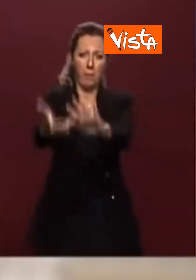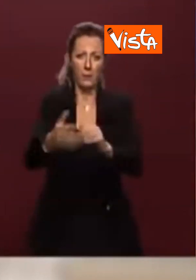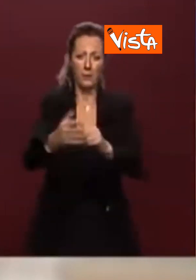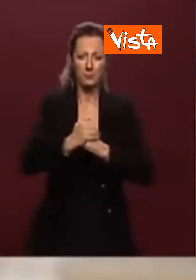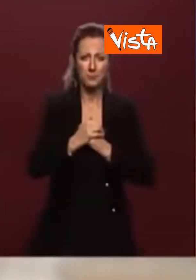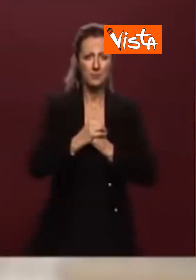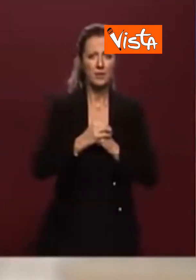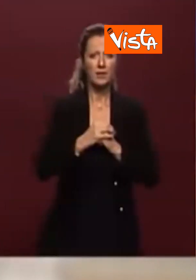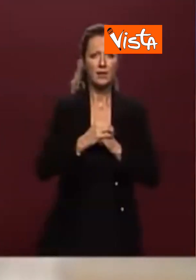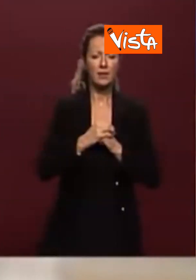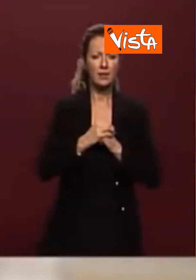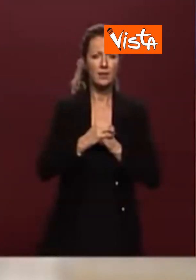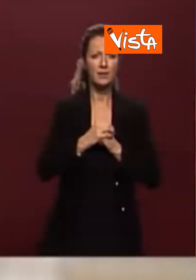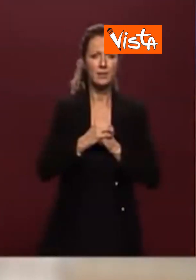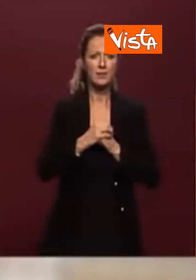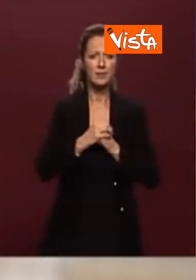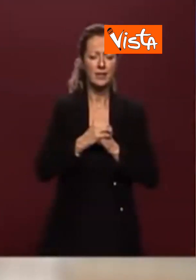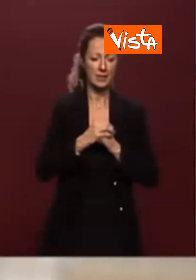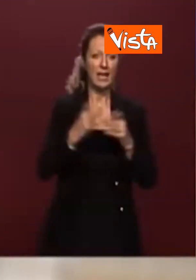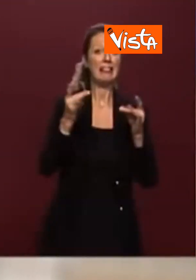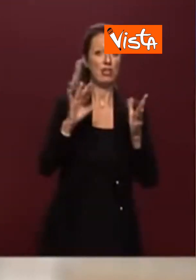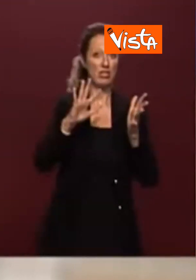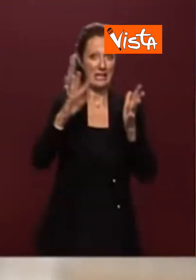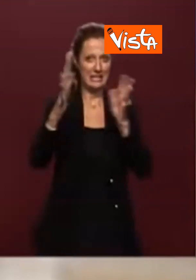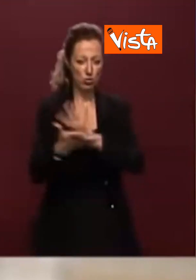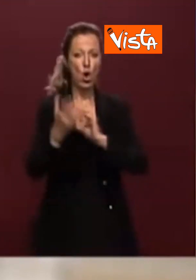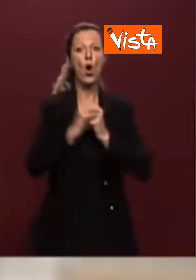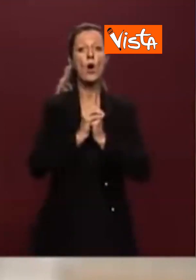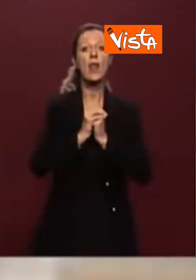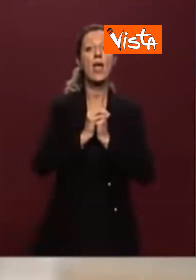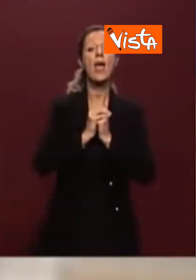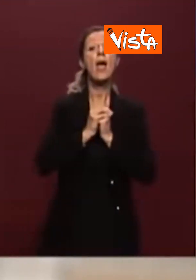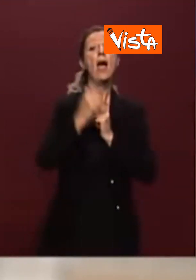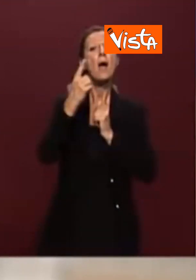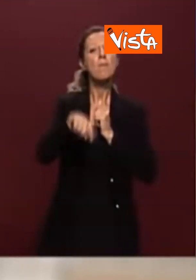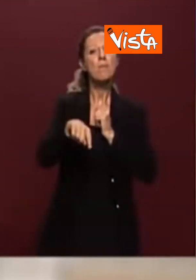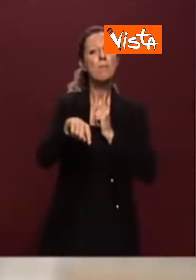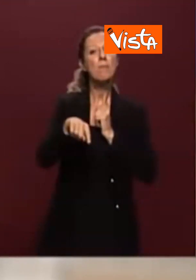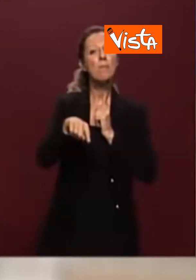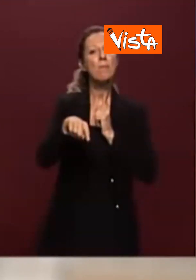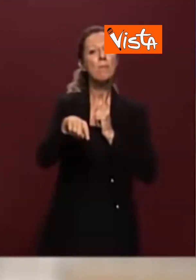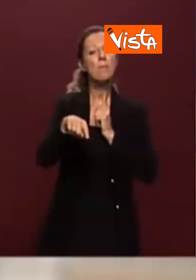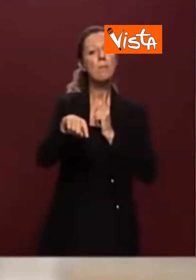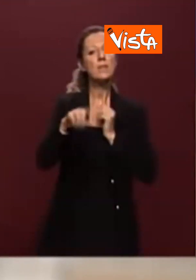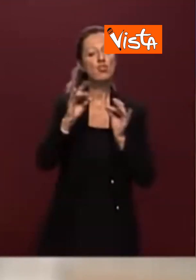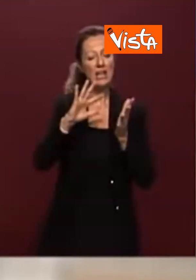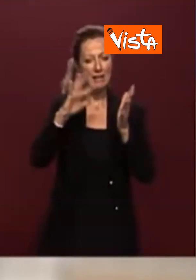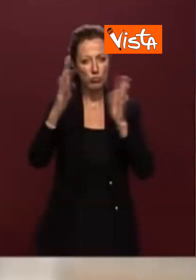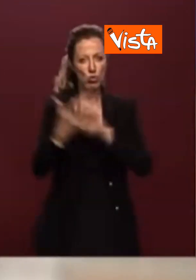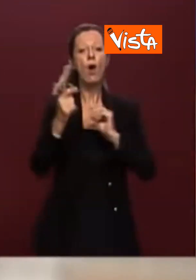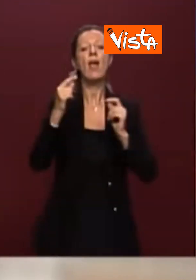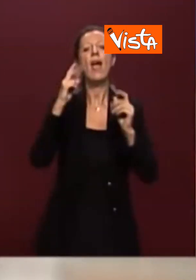'azione, l'automazione e un'progressiva rielosione dell'equilibrio vita